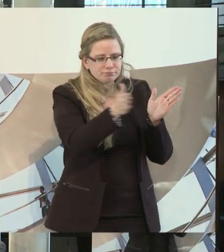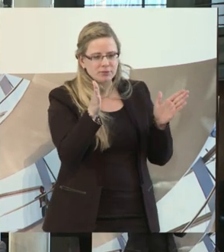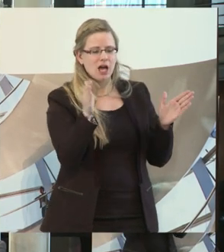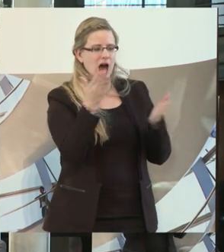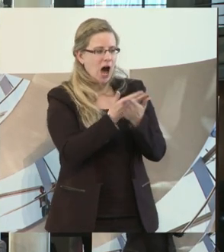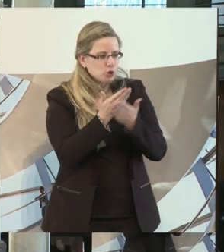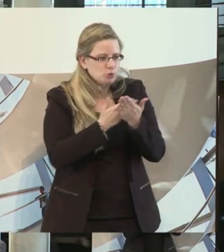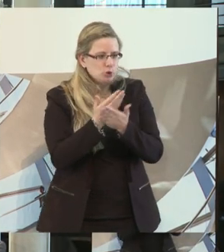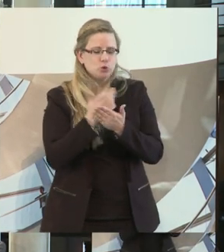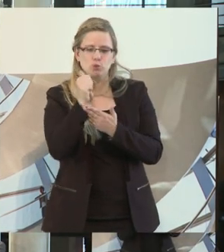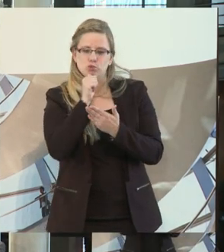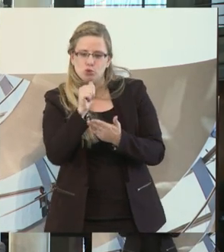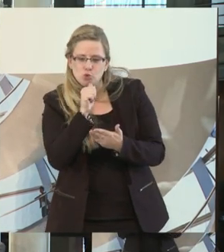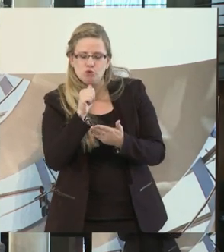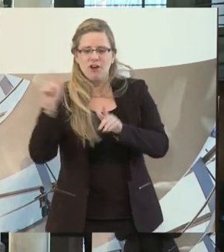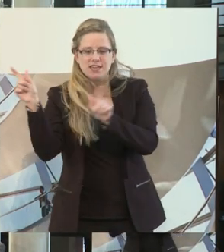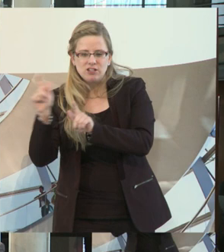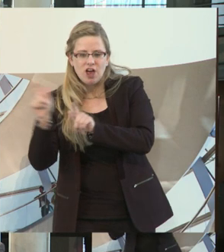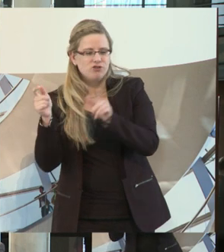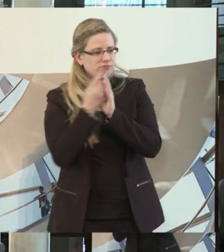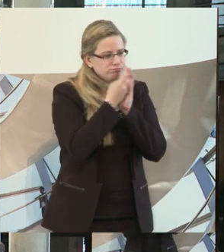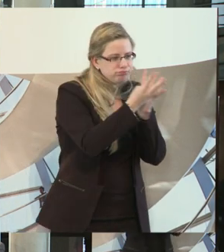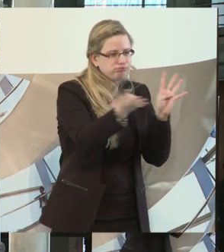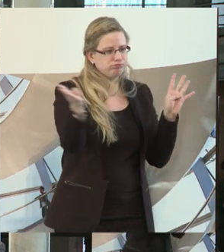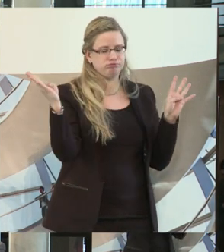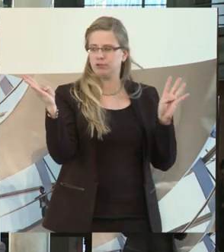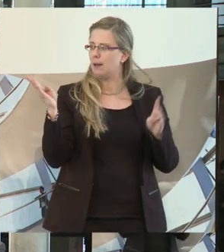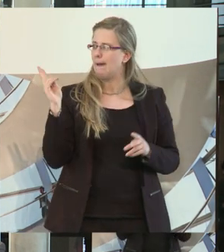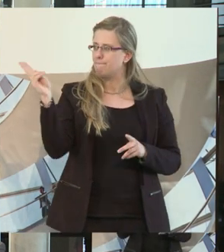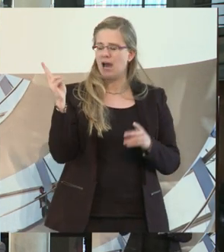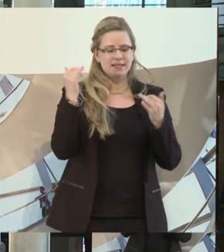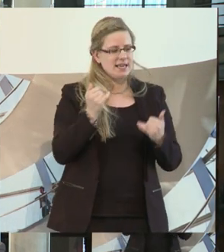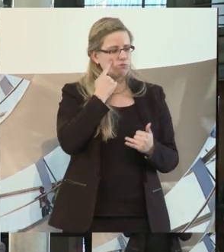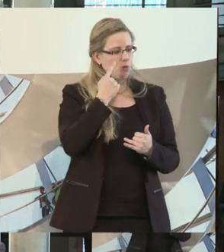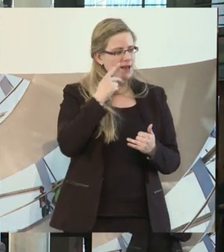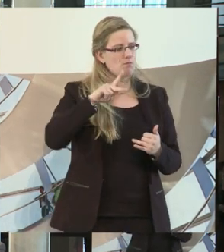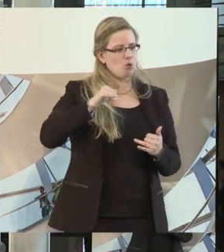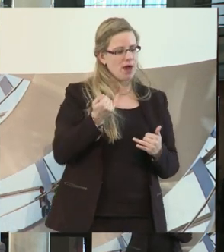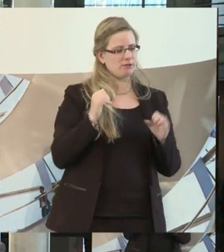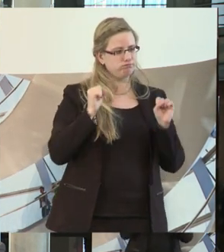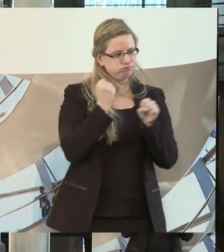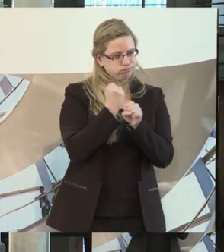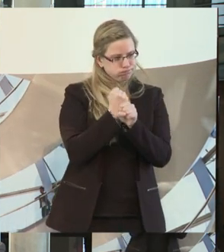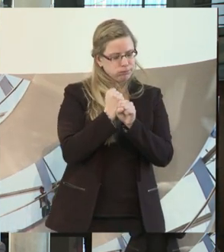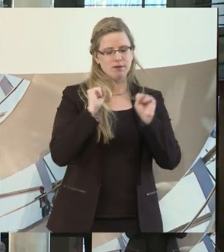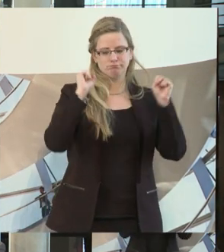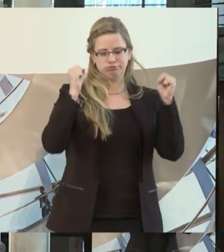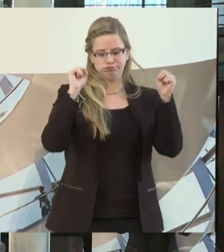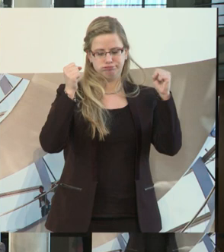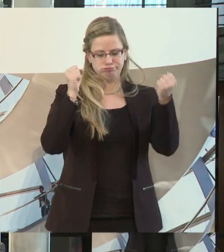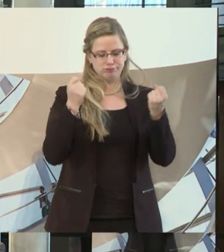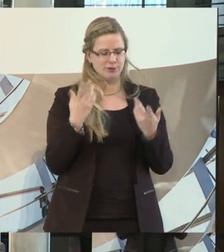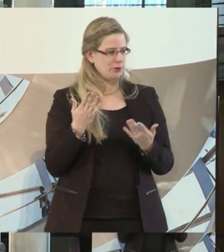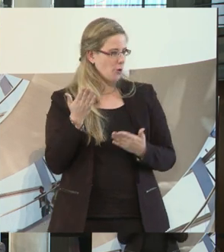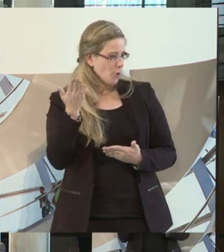beide sind momentan mit einem Projekt befasst, von dem wir gleich noch mehr hören werden, was ein ganz ungewöhnliches